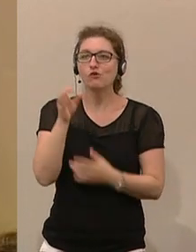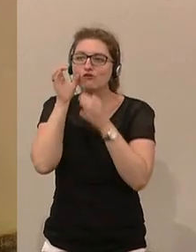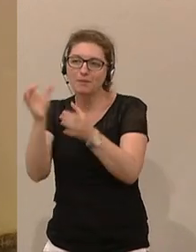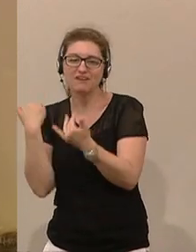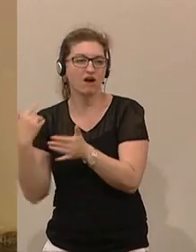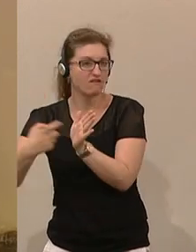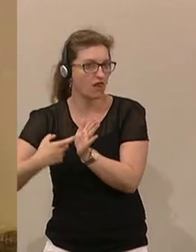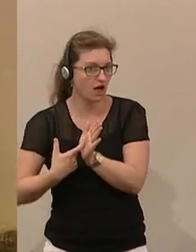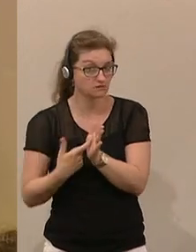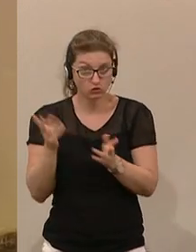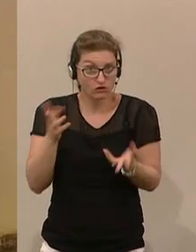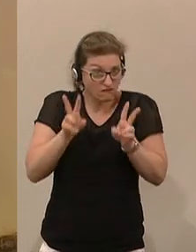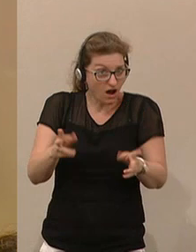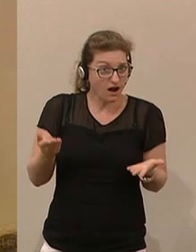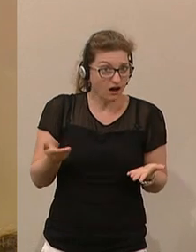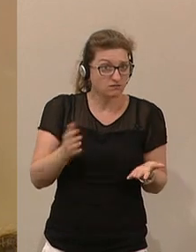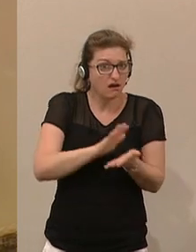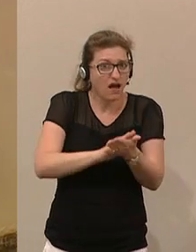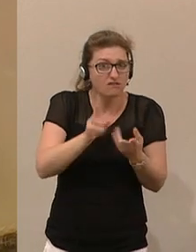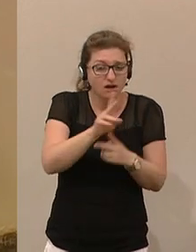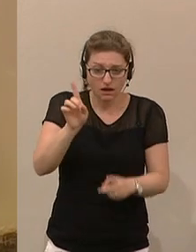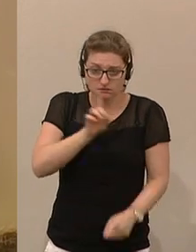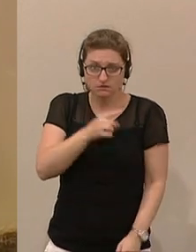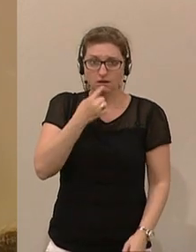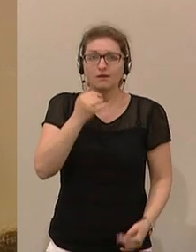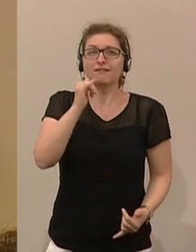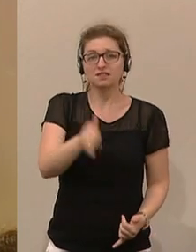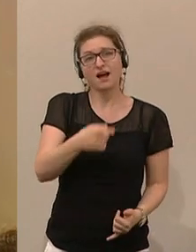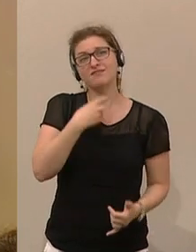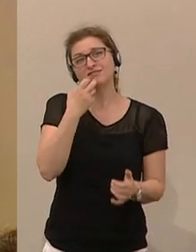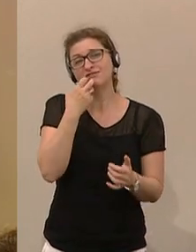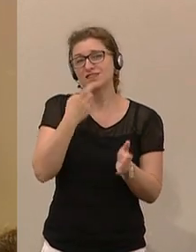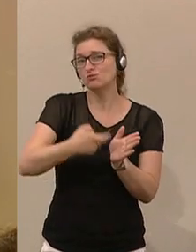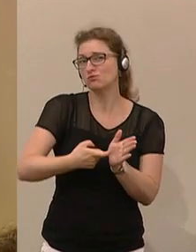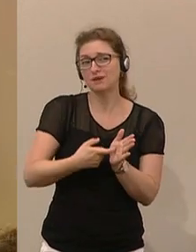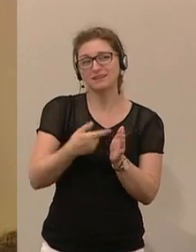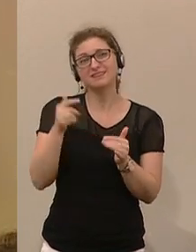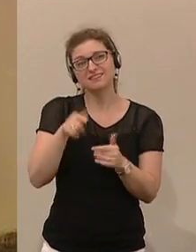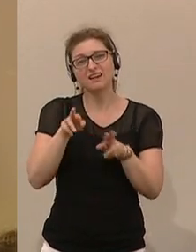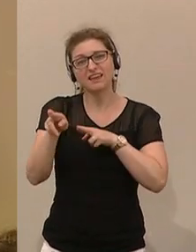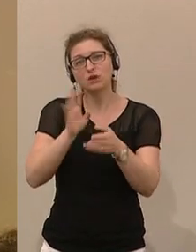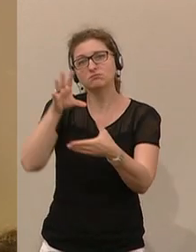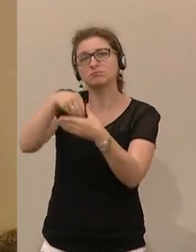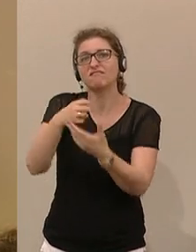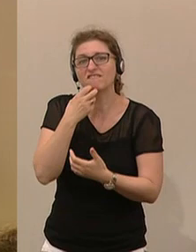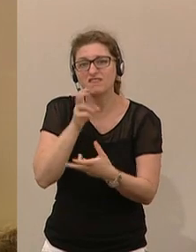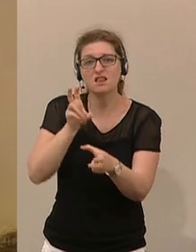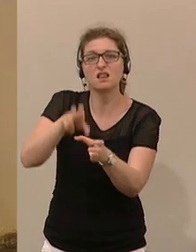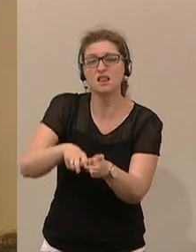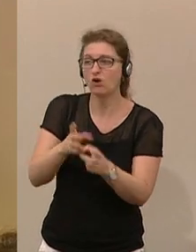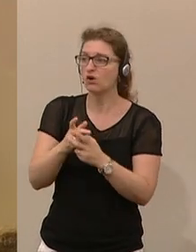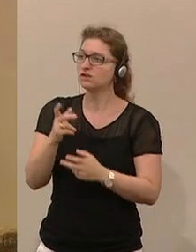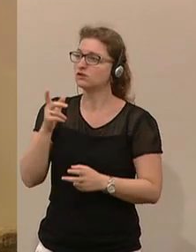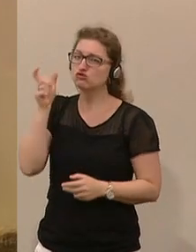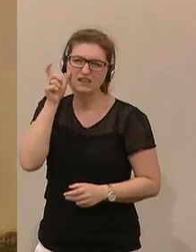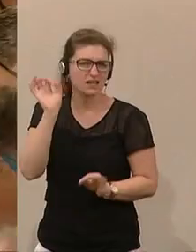die Wahrheit. Sie könnten doch einfach sagen, ja, wir wollten unbedingt in diese Regierung. Und die Schwarzen oder Türkisen haben